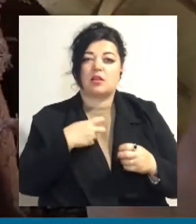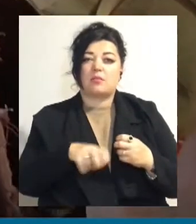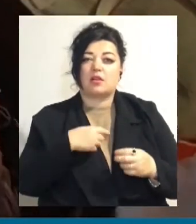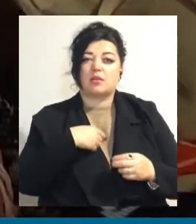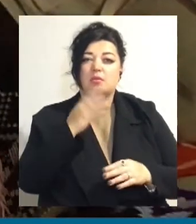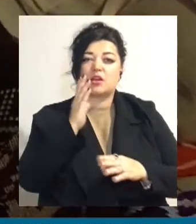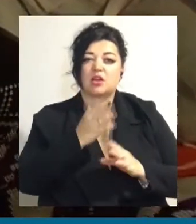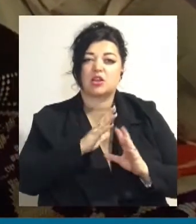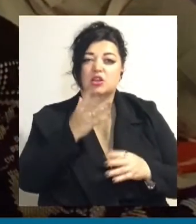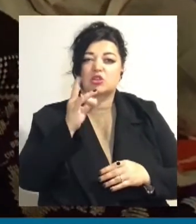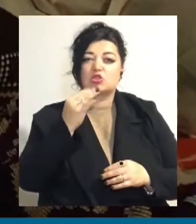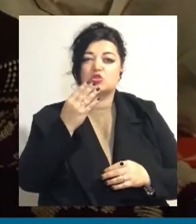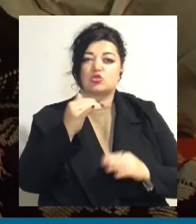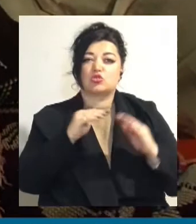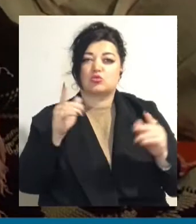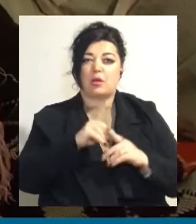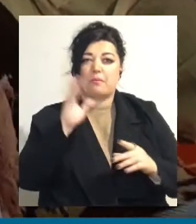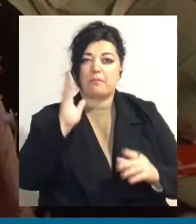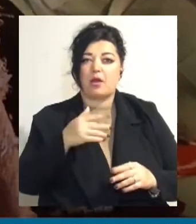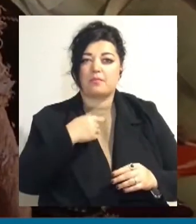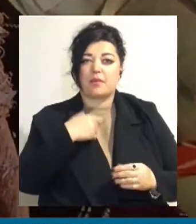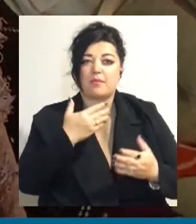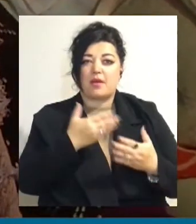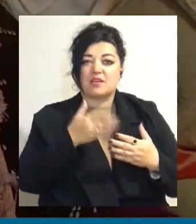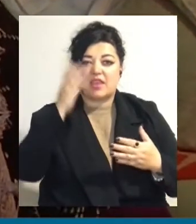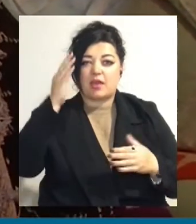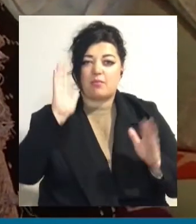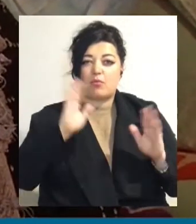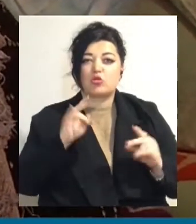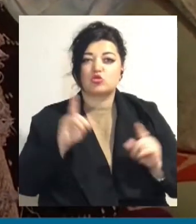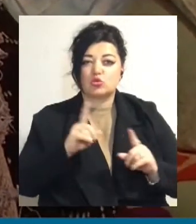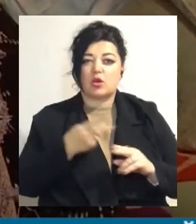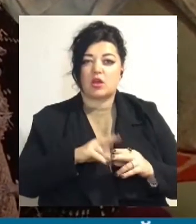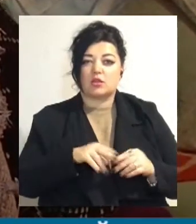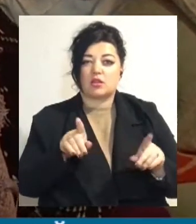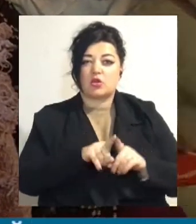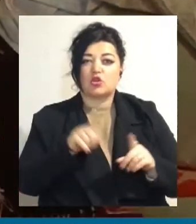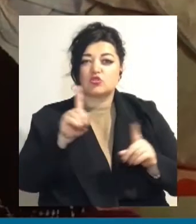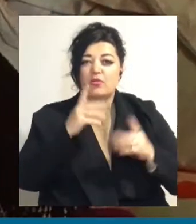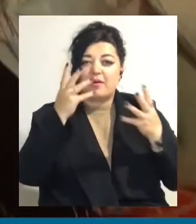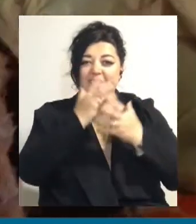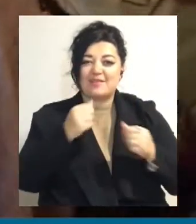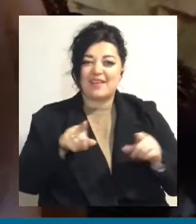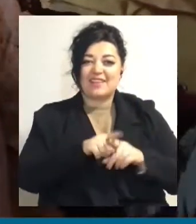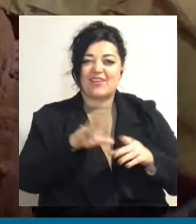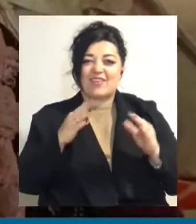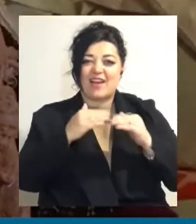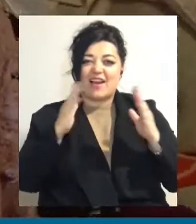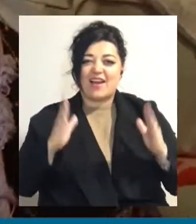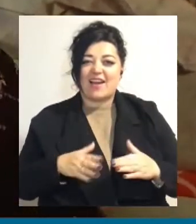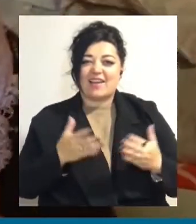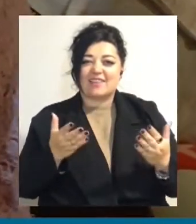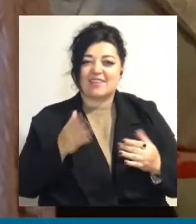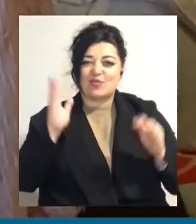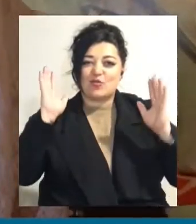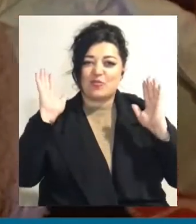бахнуло. Мені показало, що небо впало. Ну що це таке? Що потемнело так в хаті? Сразу все. І веранда упала.